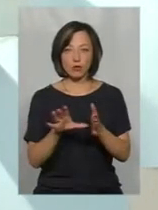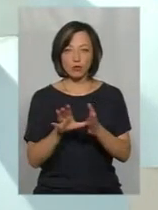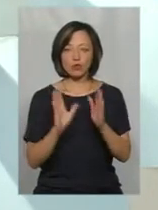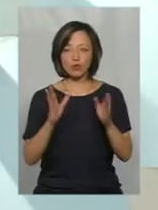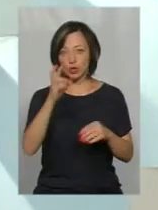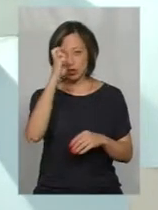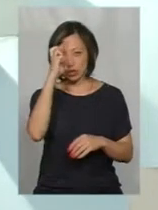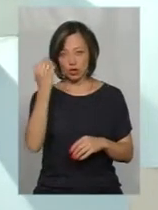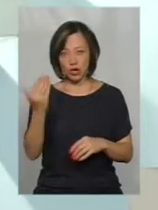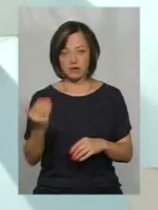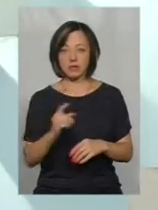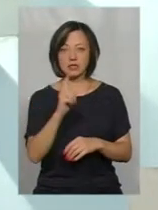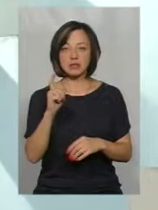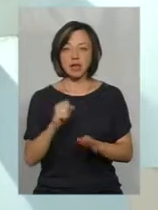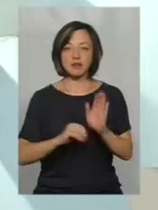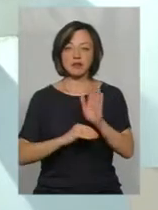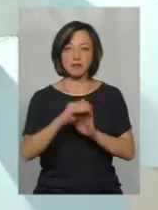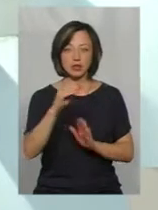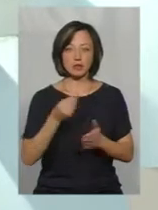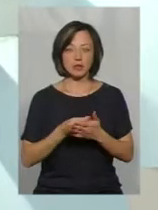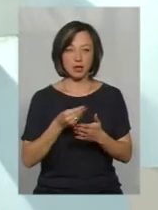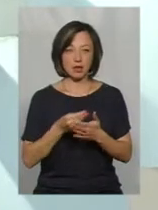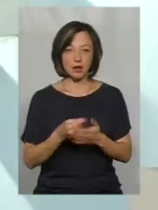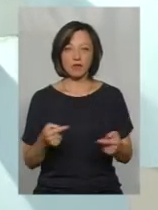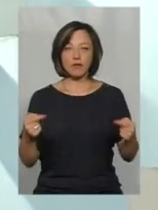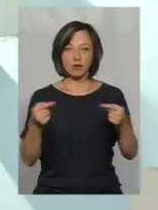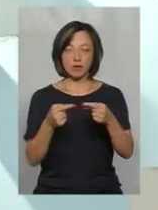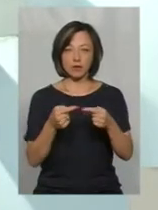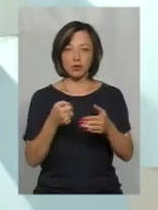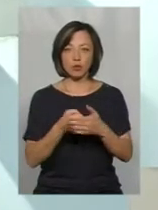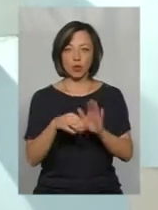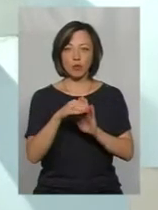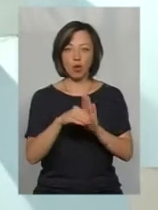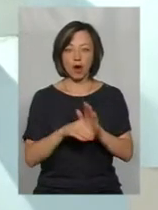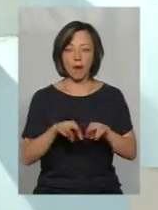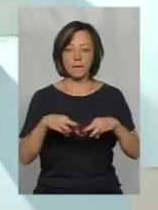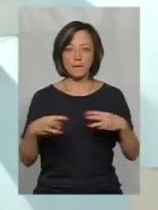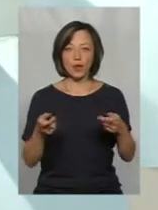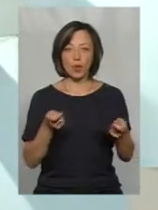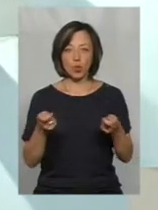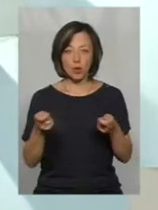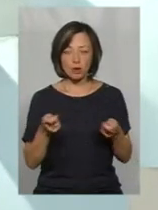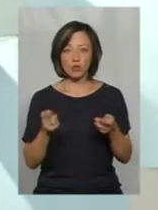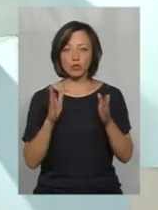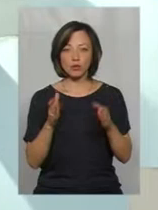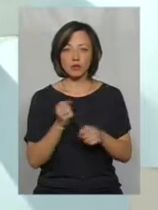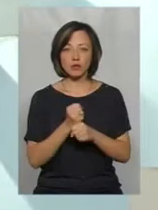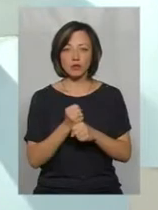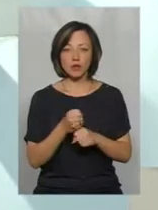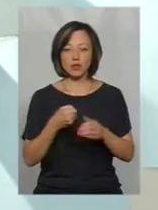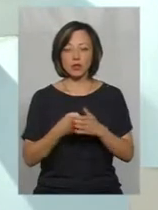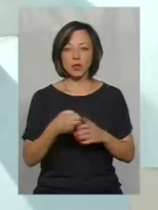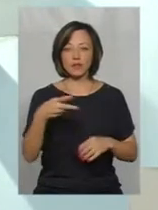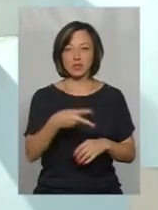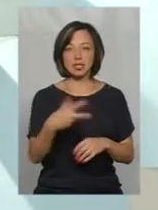буде держава. За завищеним тарифом, у відповідності до програми уряду, яка буде діяти до 2030